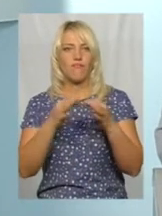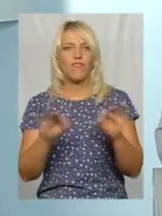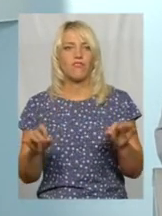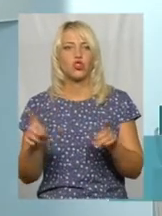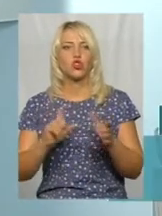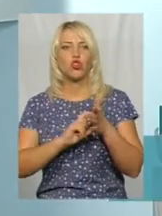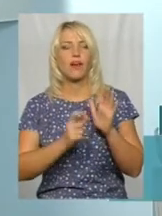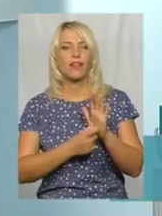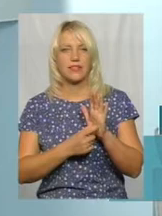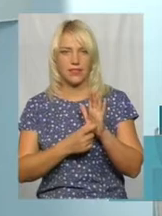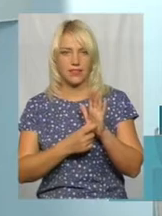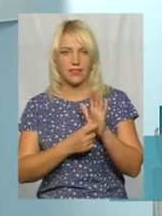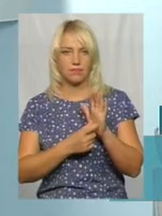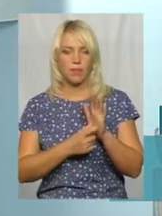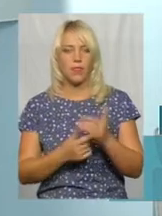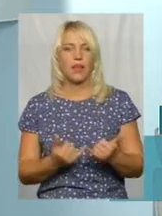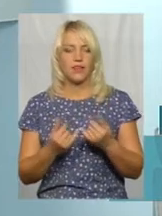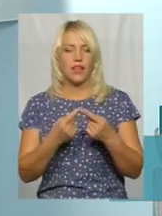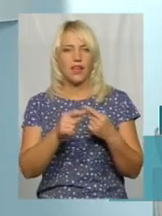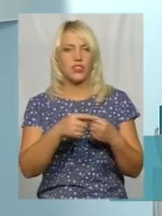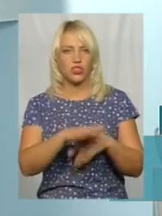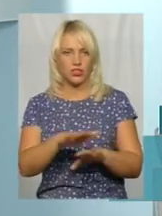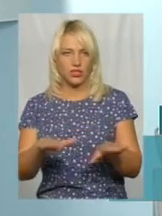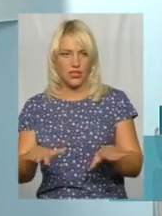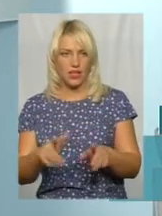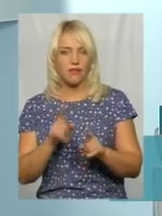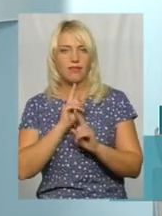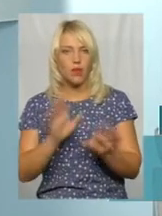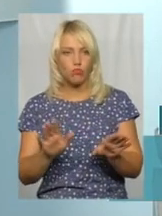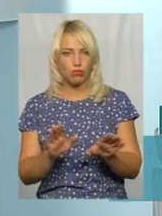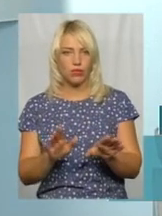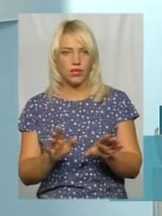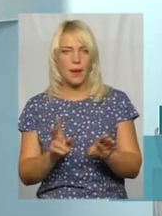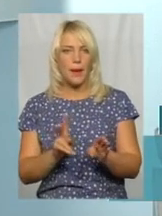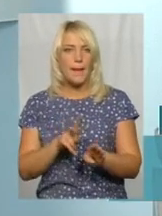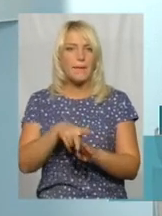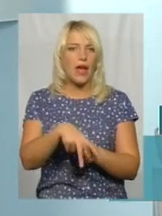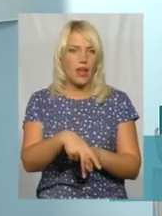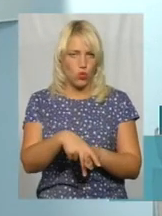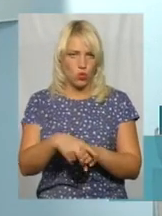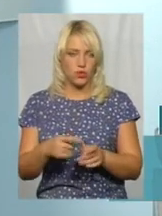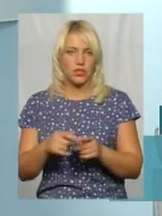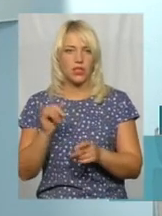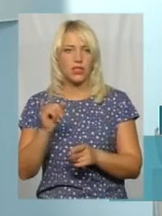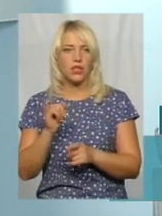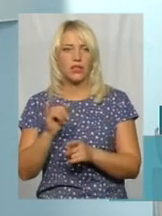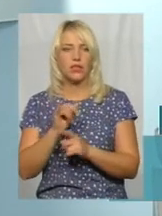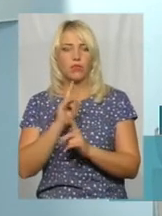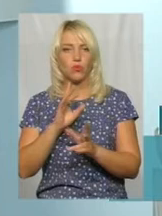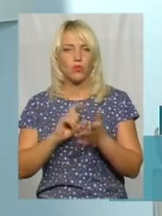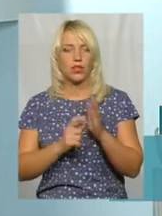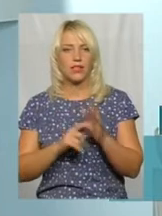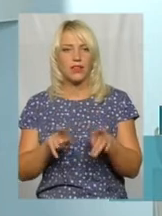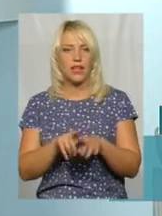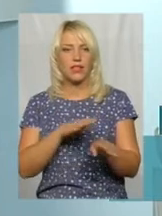класи для решти дітей, тобто, не буде перегрузки школи, не будуть класи такі